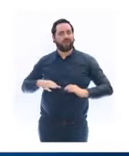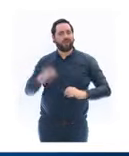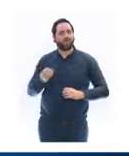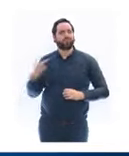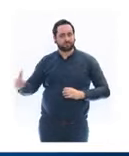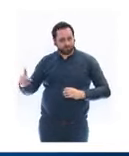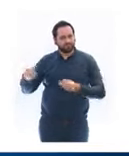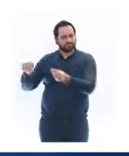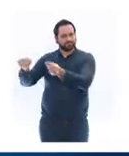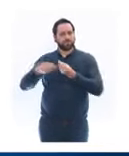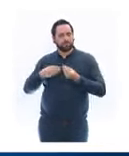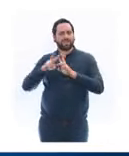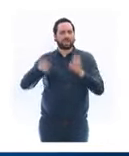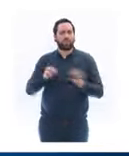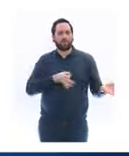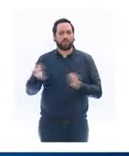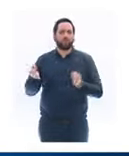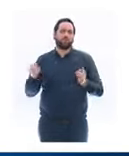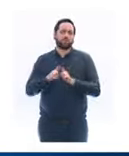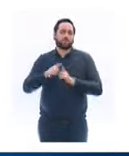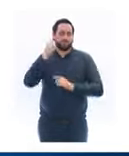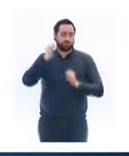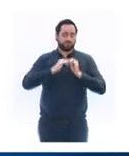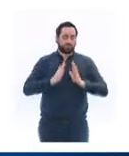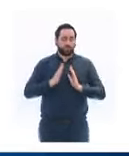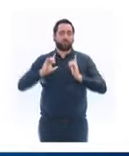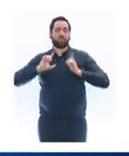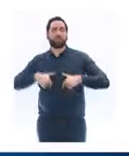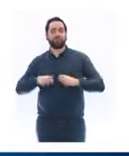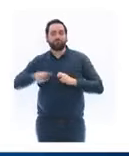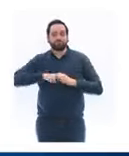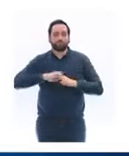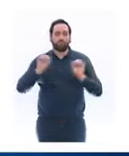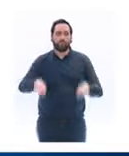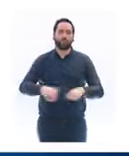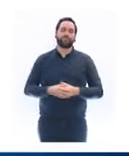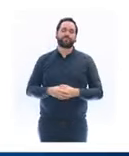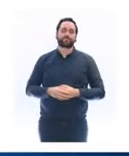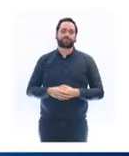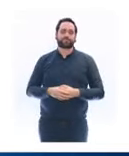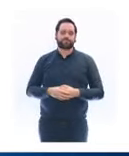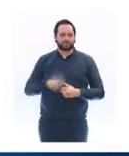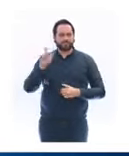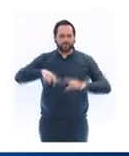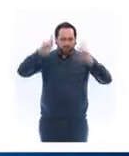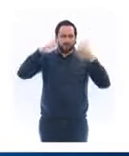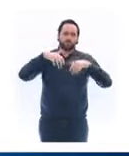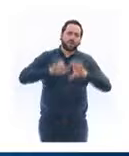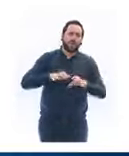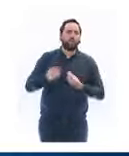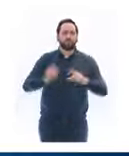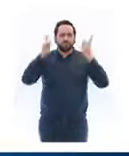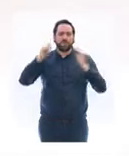domicile-école. Les fonctionnaires et les indépendants pourront présenter leur carte professionnelle